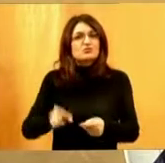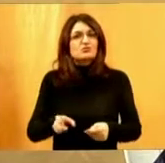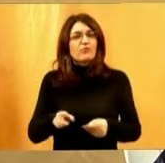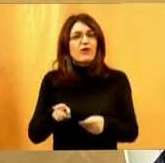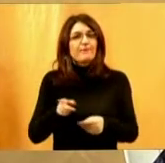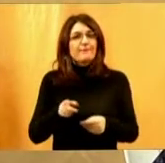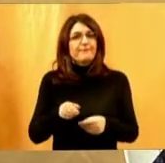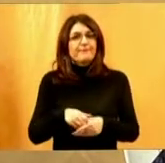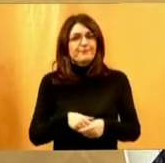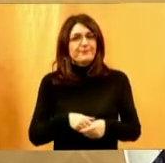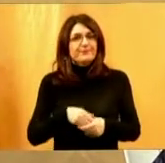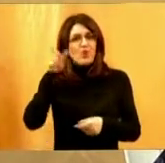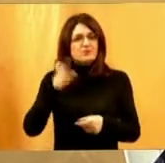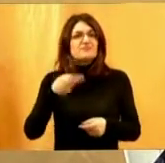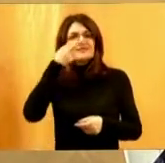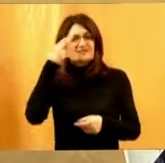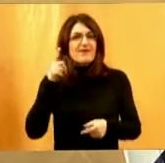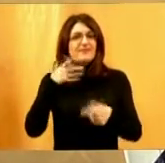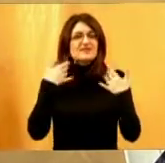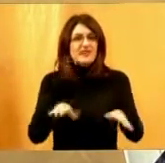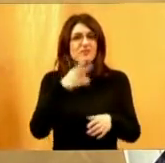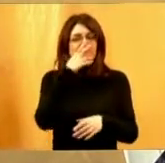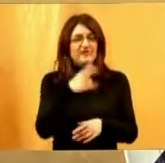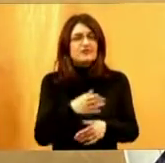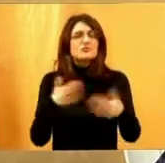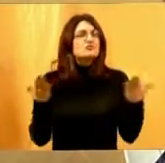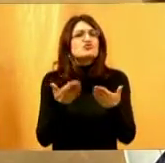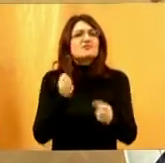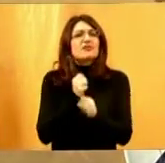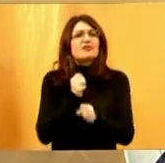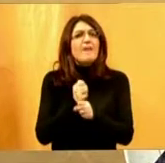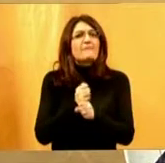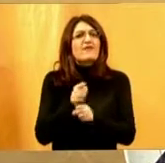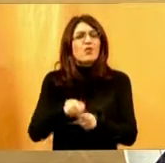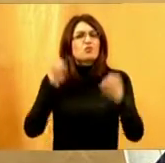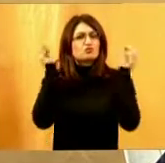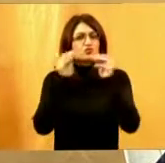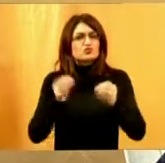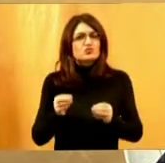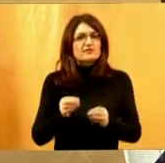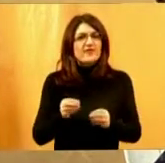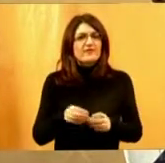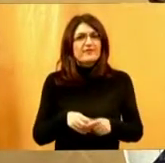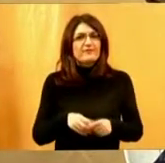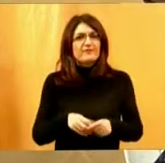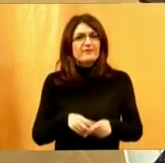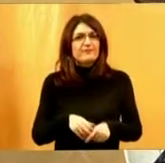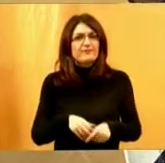slijepih i slabovidnih. Što se je napravilo na razini sustava, na razini